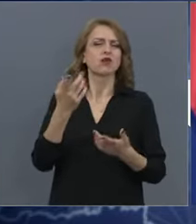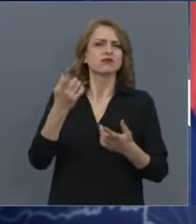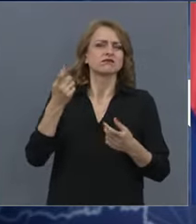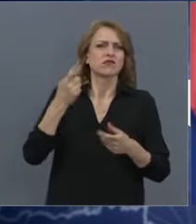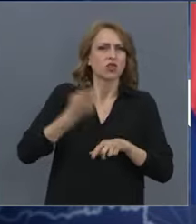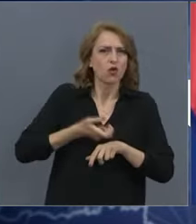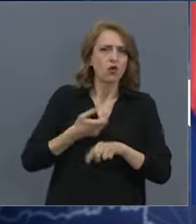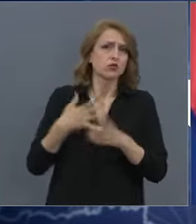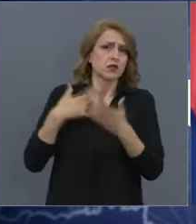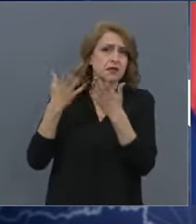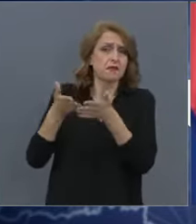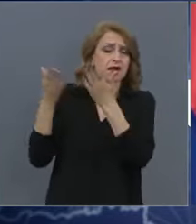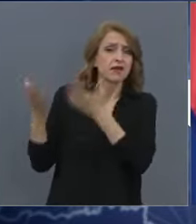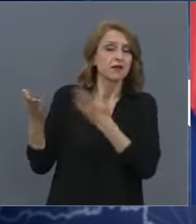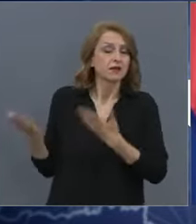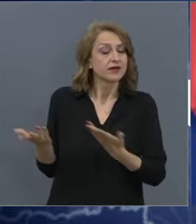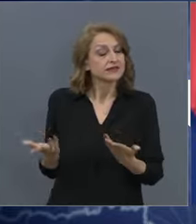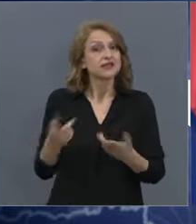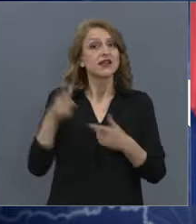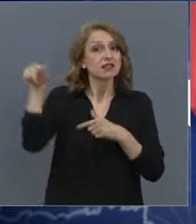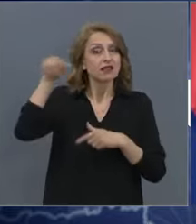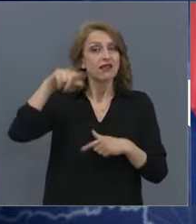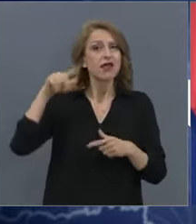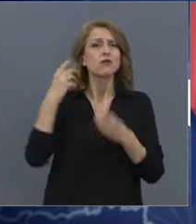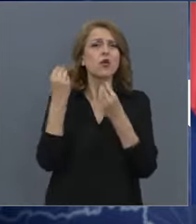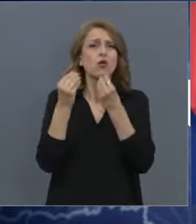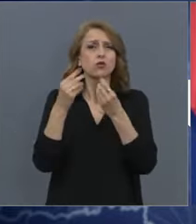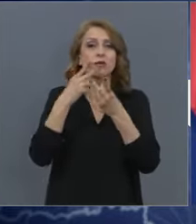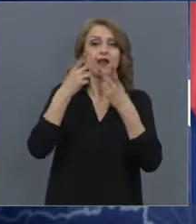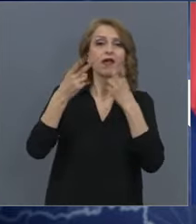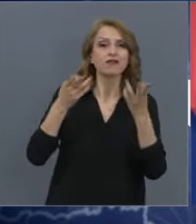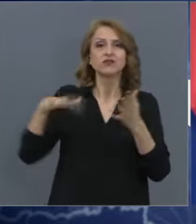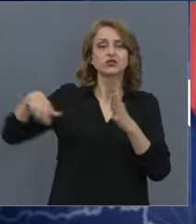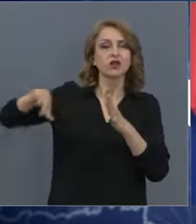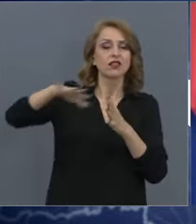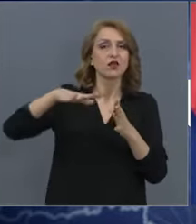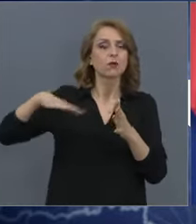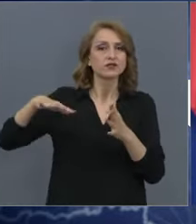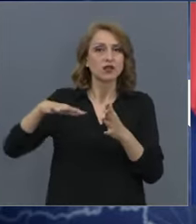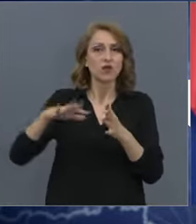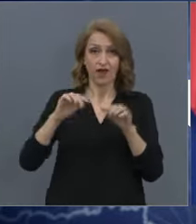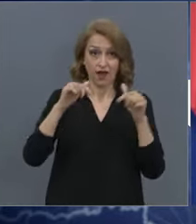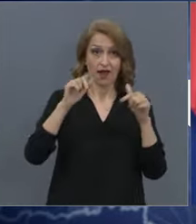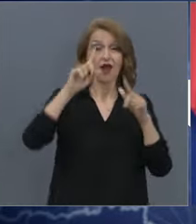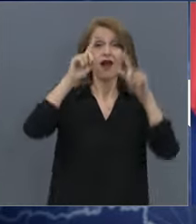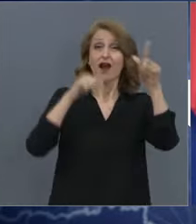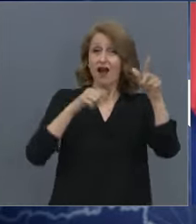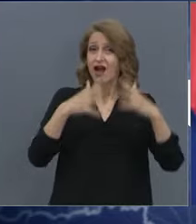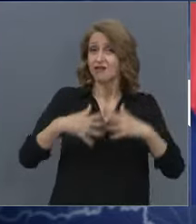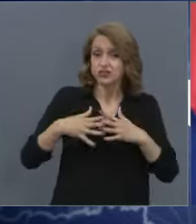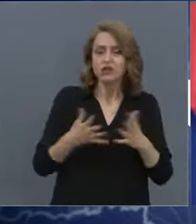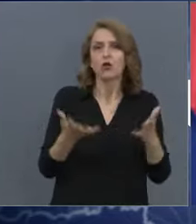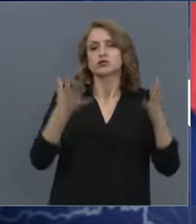да не оценяват обстановката. А пък това, което виждате в щатите, в